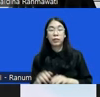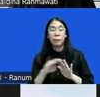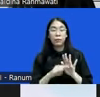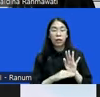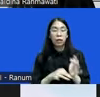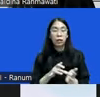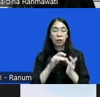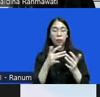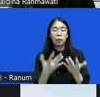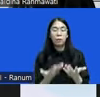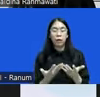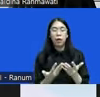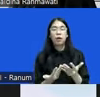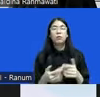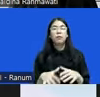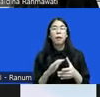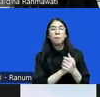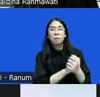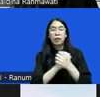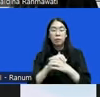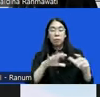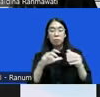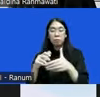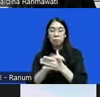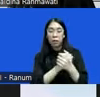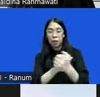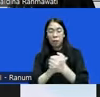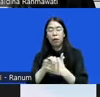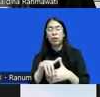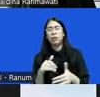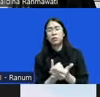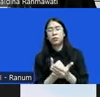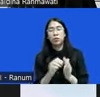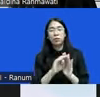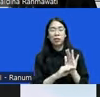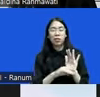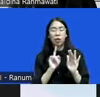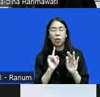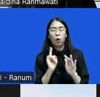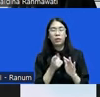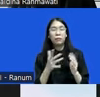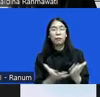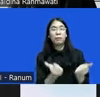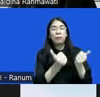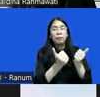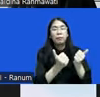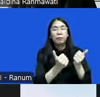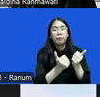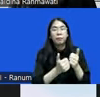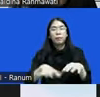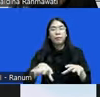ada perdamaian kedua belah pihak nilainya restoratif justice itu kan harus empowerment dan active participation